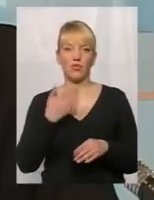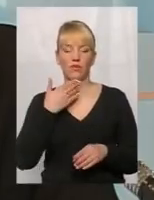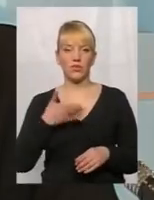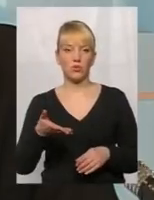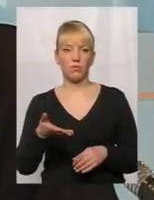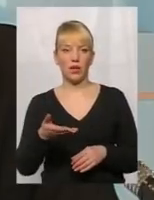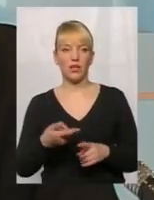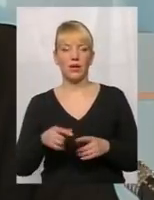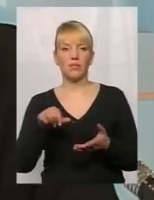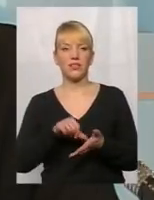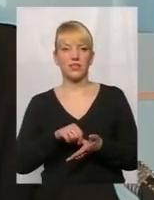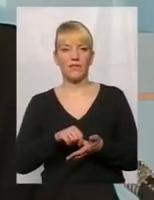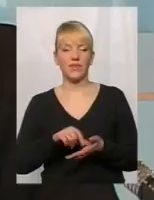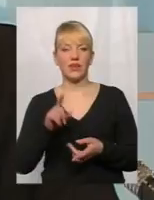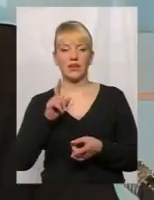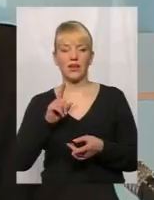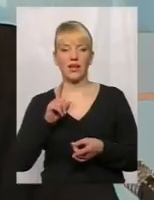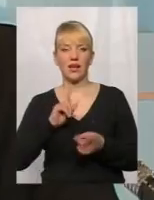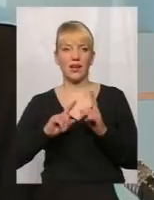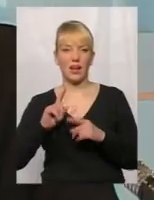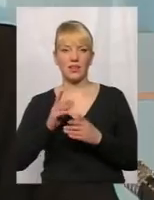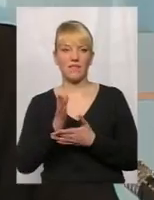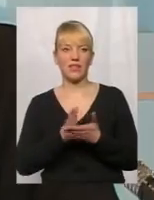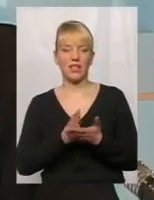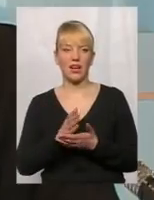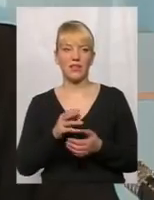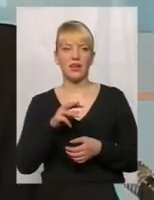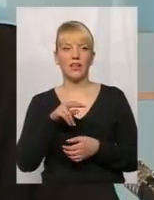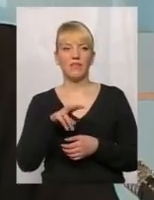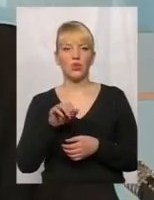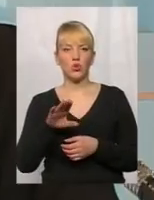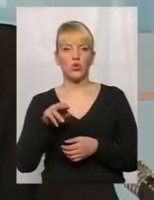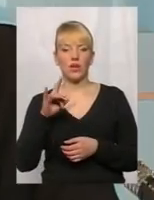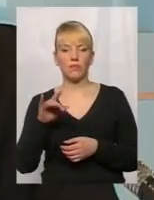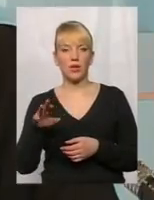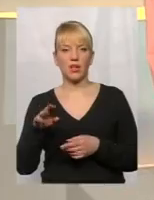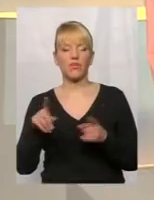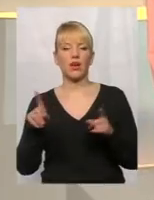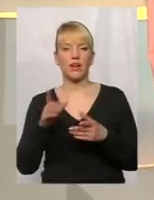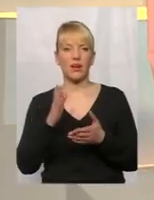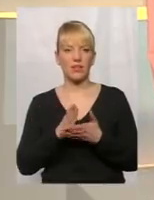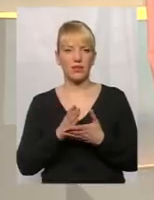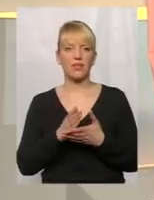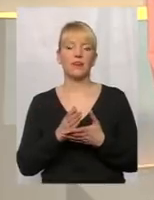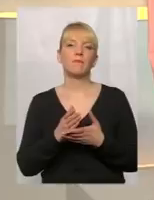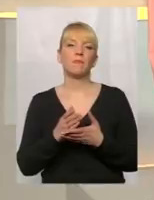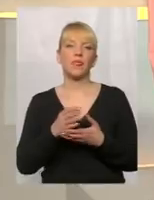представник Ради ветеранів Пічук Людмила Михайловна, яка має великий досвід роботи головного лікаря в госпіталі ветеранів. Він недавно сказала,